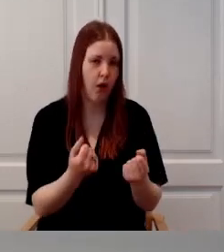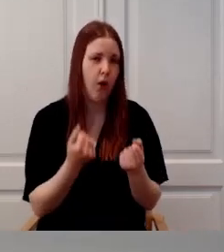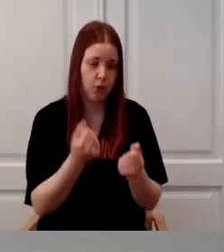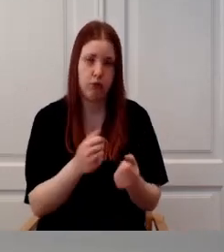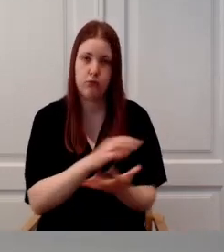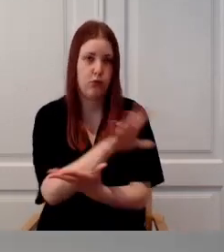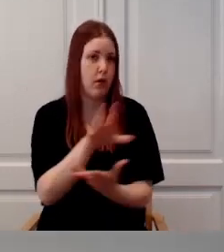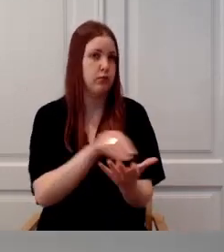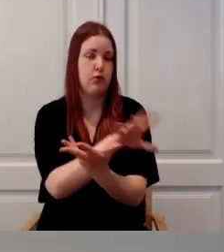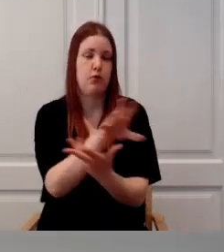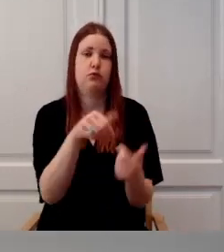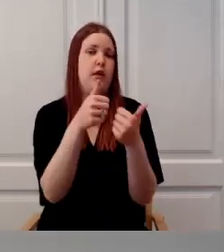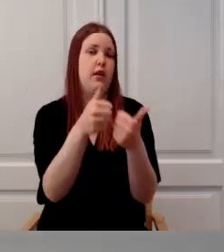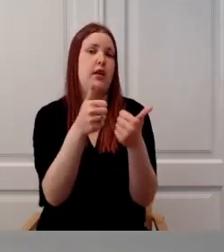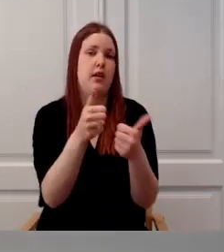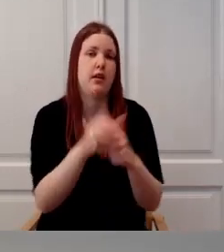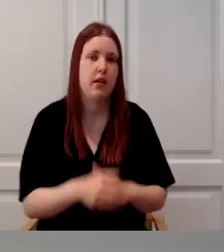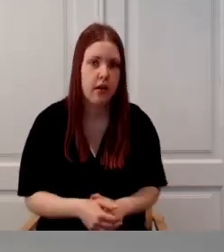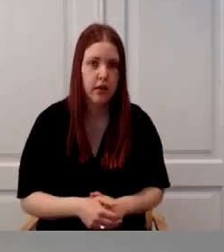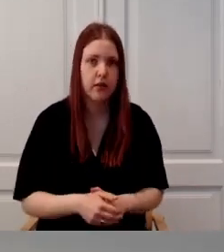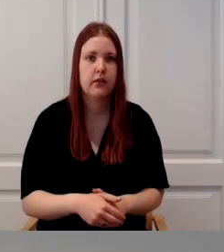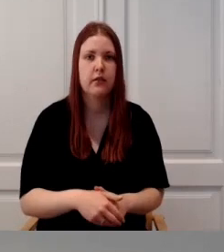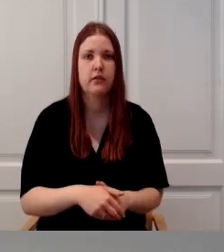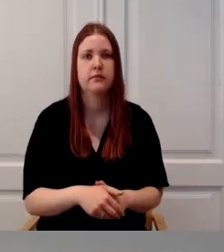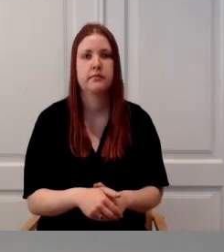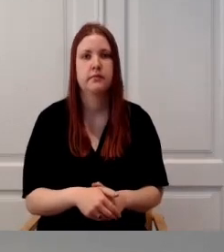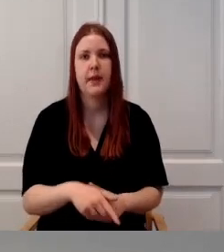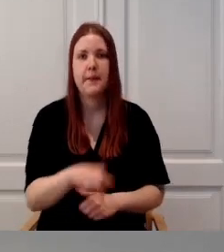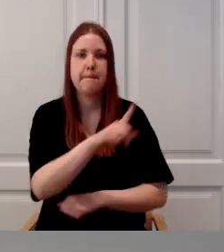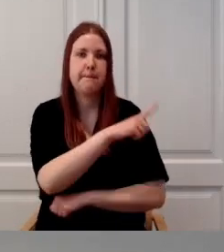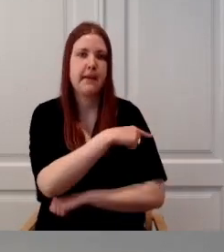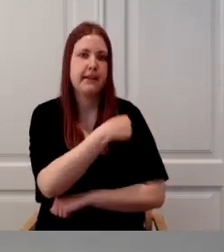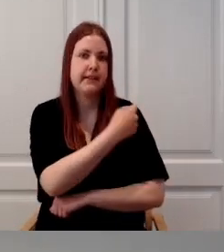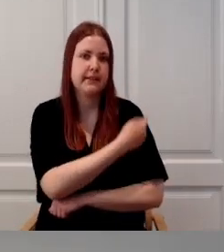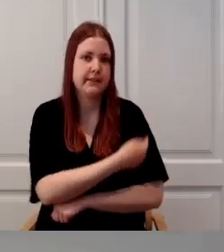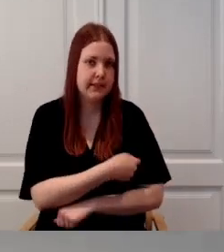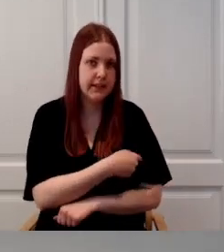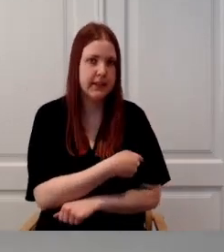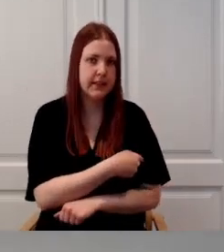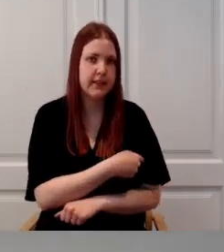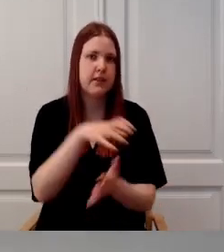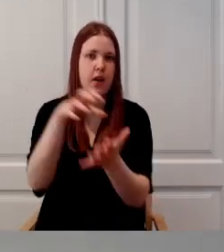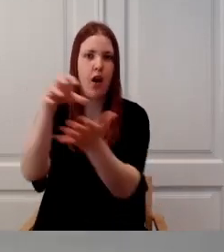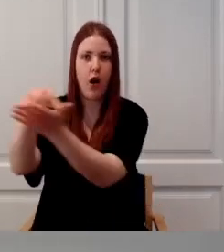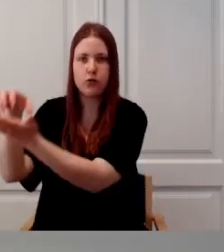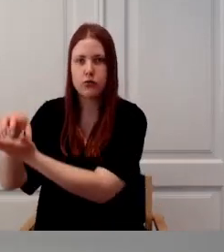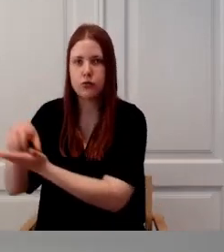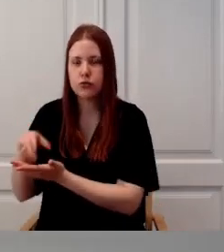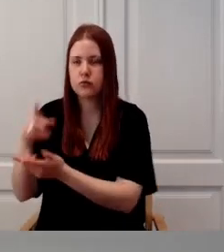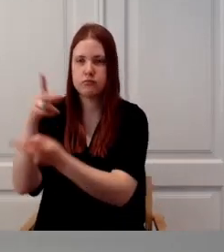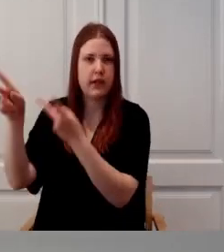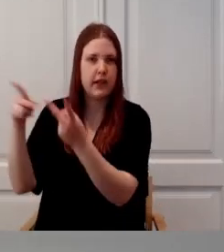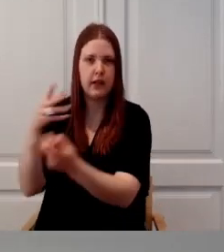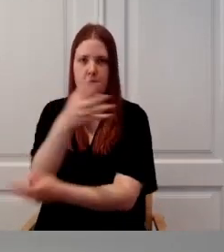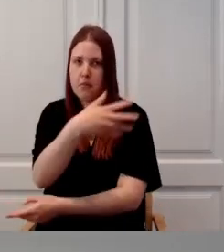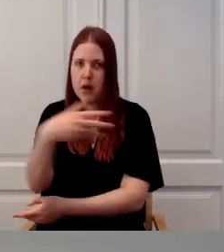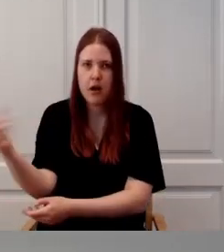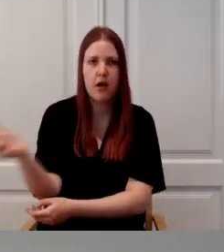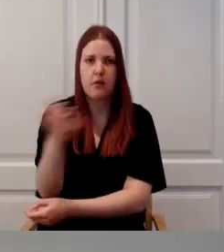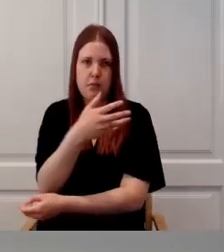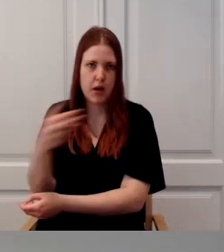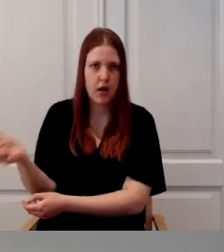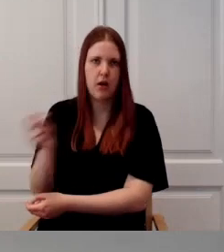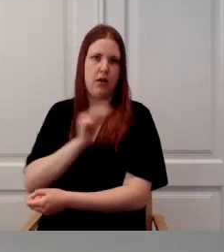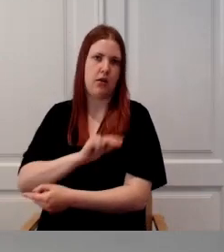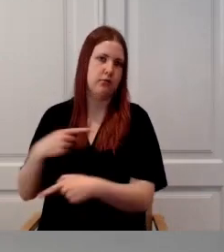järjest enam seda kasutusele võtmas ka erinevaad siis meditsiini ka seotud asutused ja ka meie